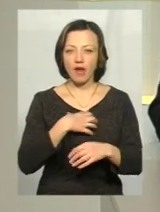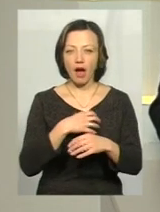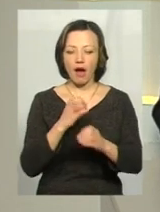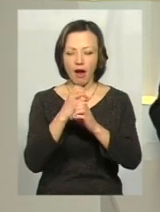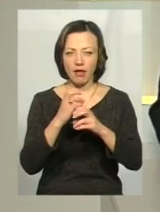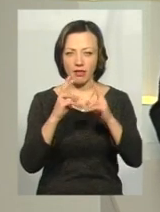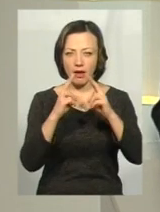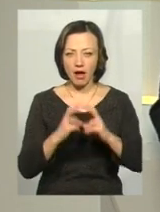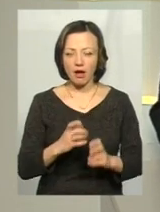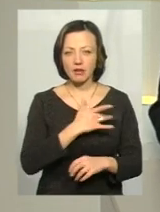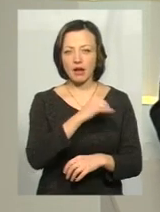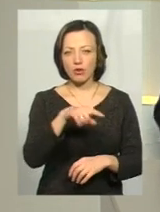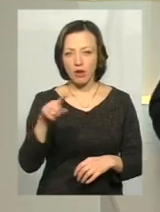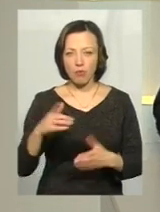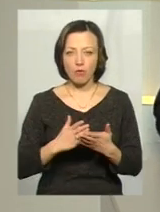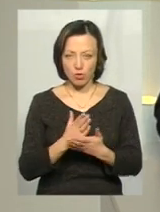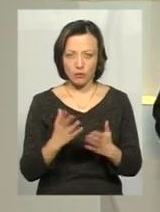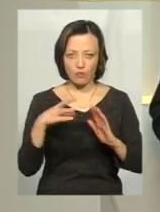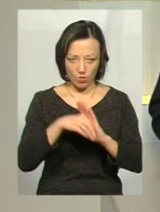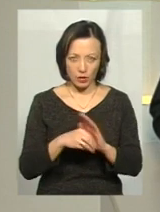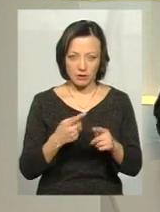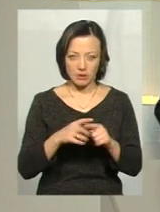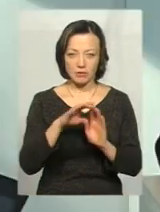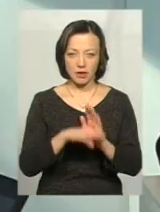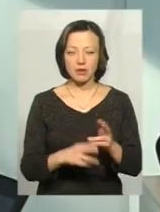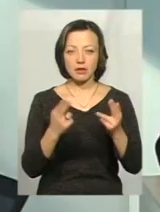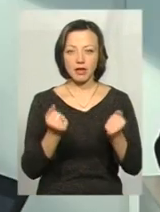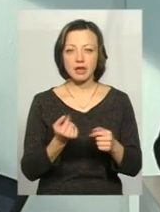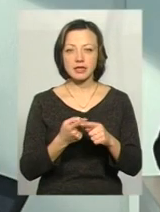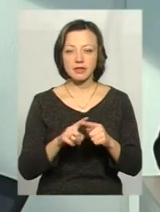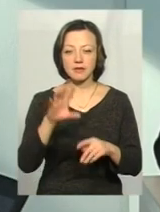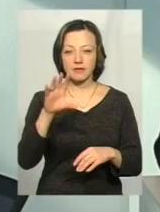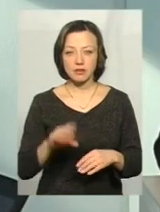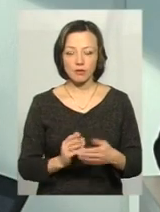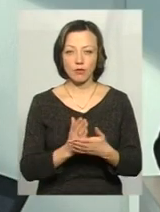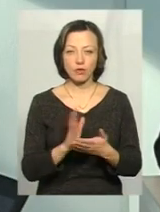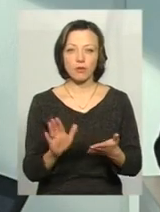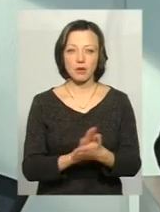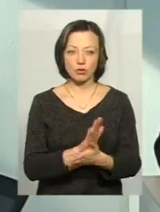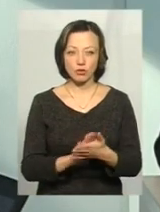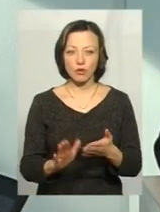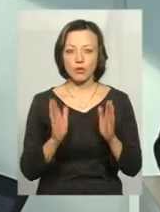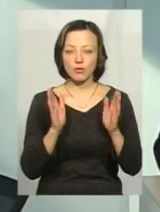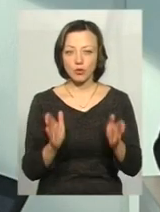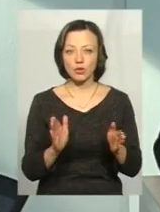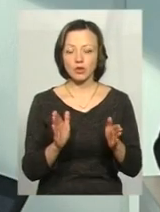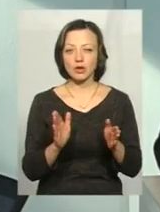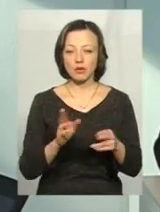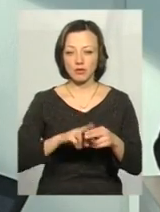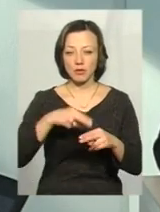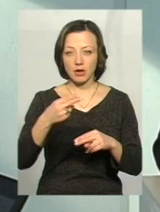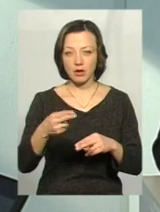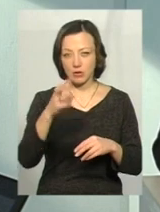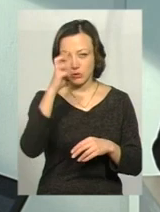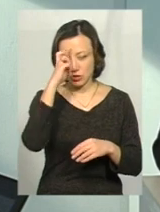кардіограми, отакі послуги, вони також входять цей перегляд? І ці всі послуги будуть безкоштовно? Вони будуть покриватися за